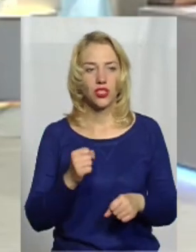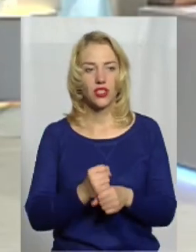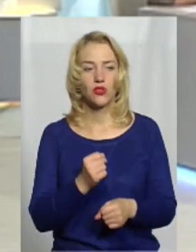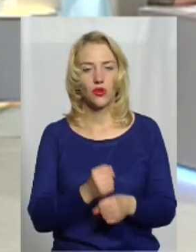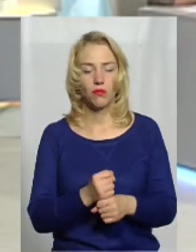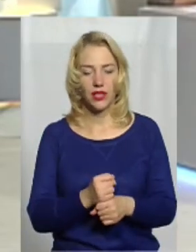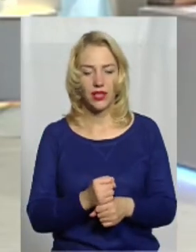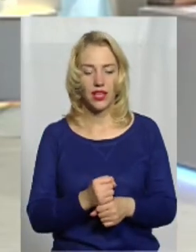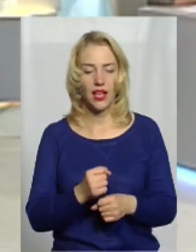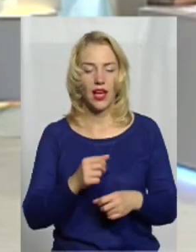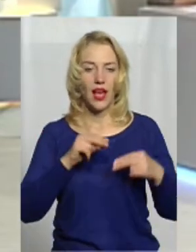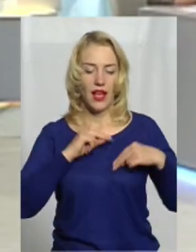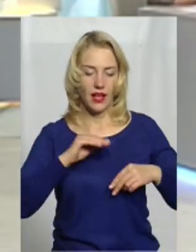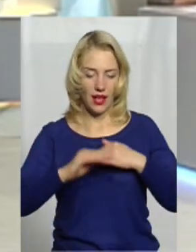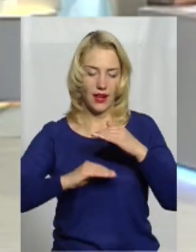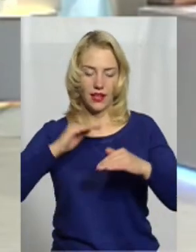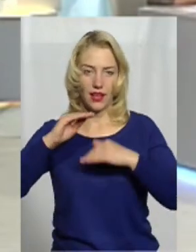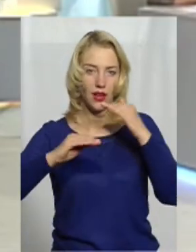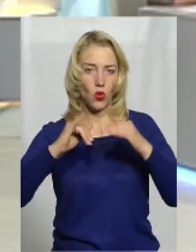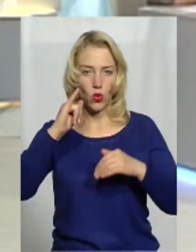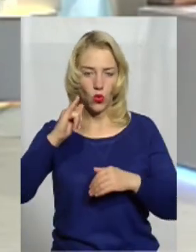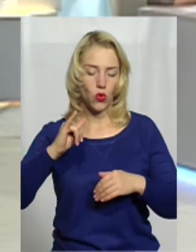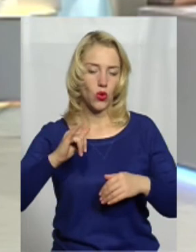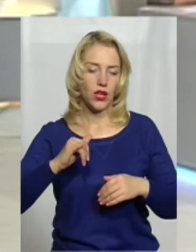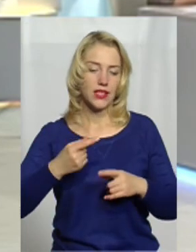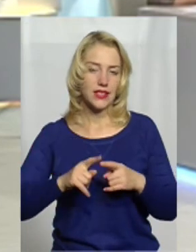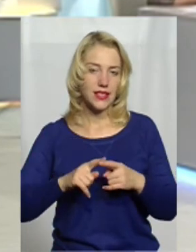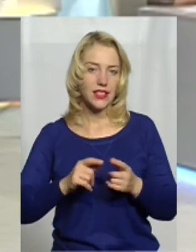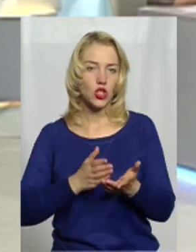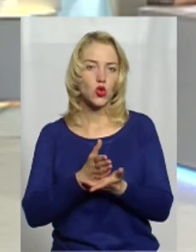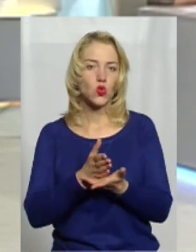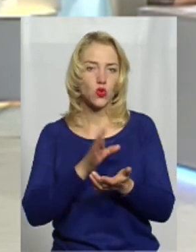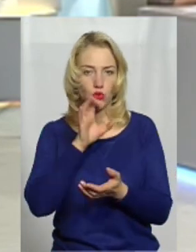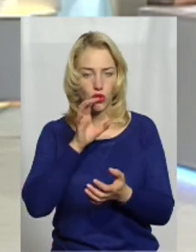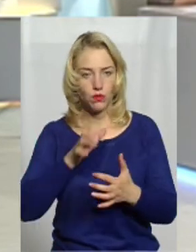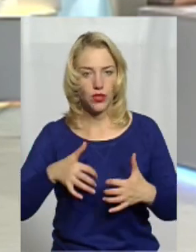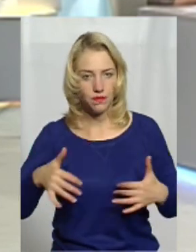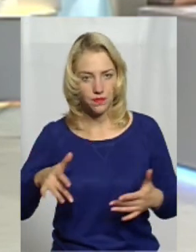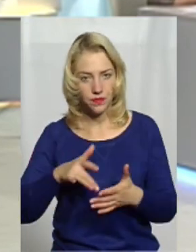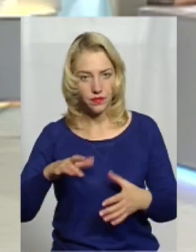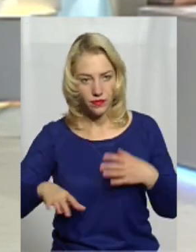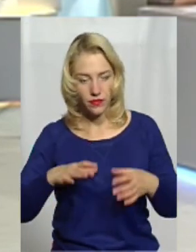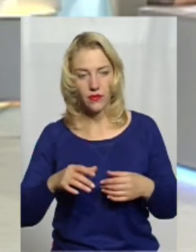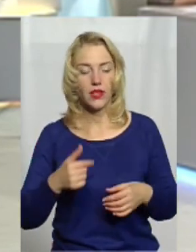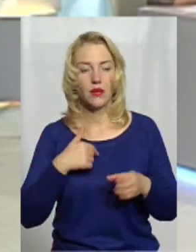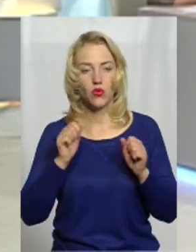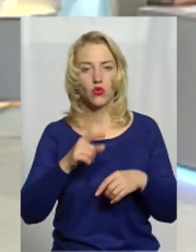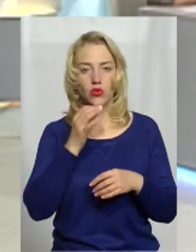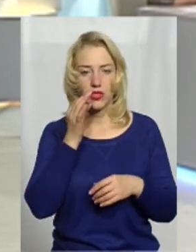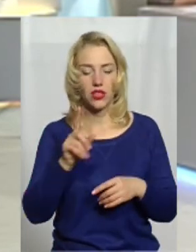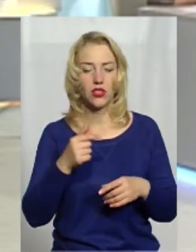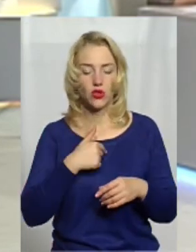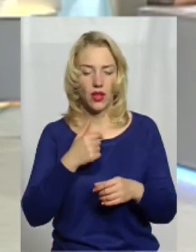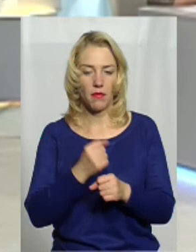кінологічній службі, саме от, які перспективи? Я можу сказати, що я працюю більше 10